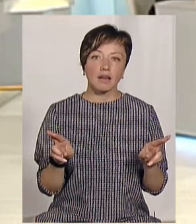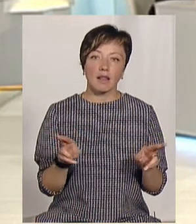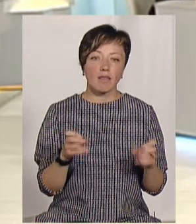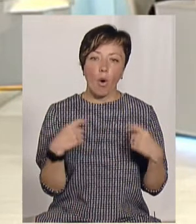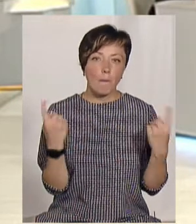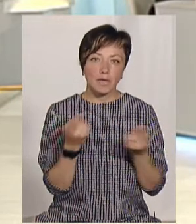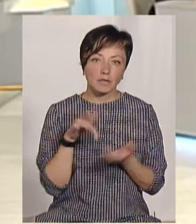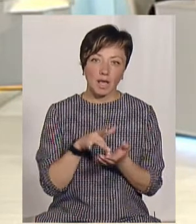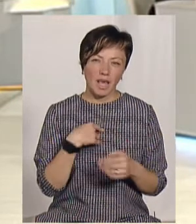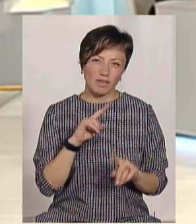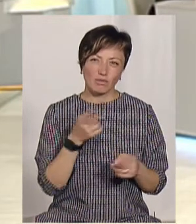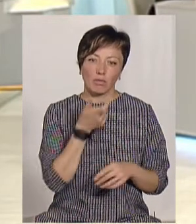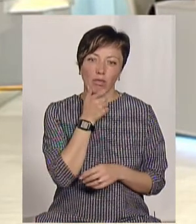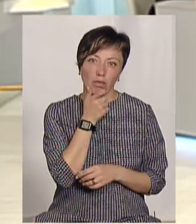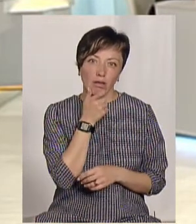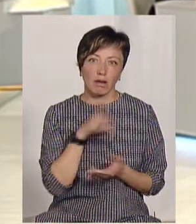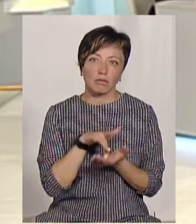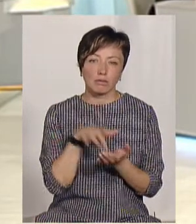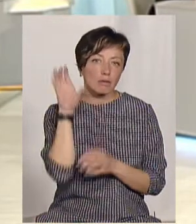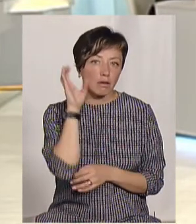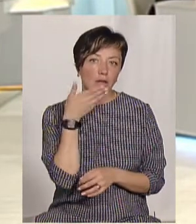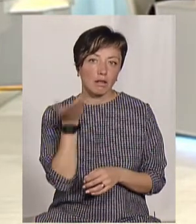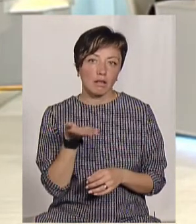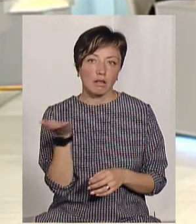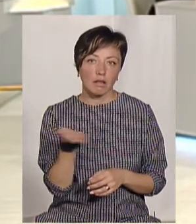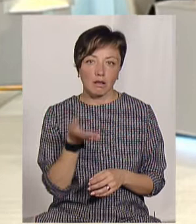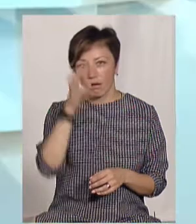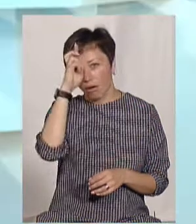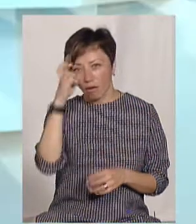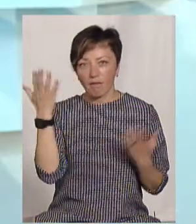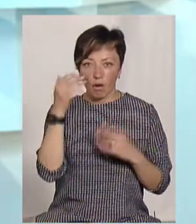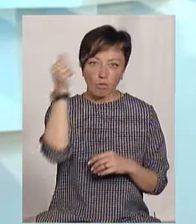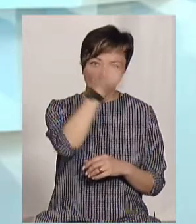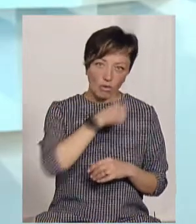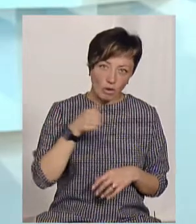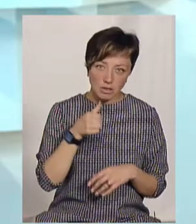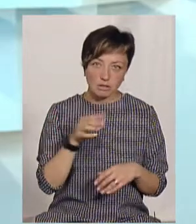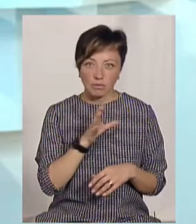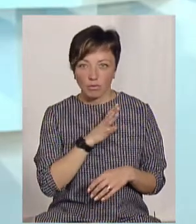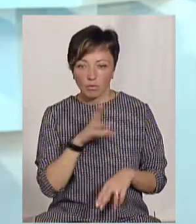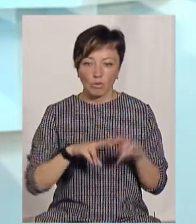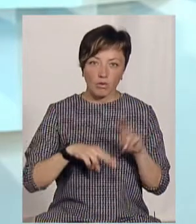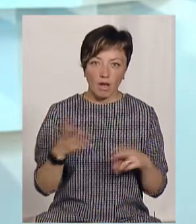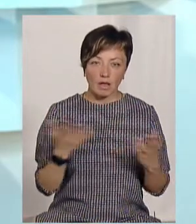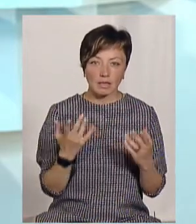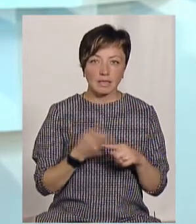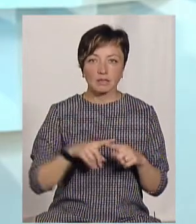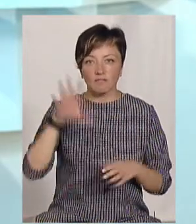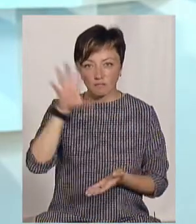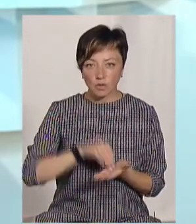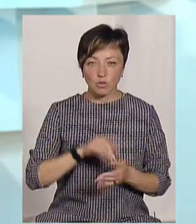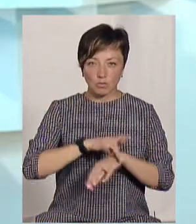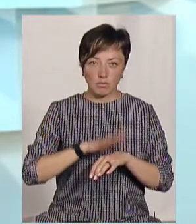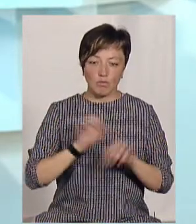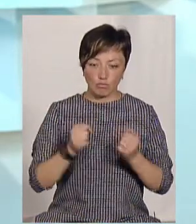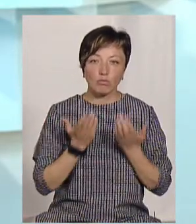екскурсії. Я особисто не дуже любитель традиційних екскурсій, де мені розповідають, який там король, якому році побудував якийсь собор, я цю свою інформацію,